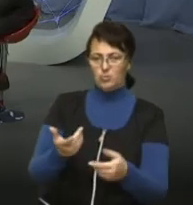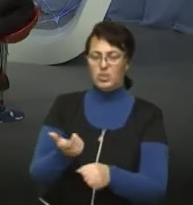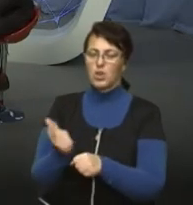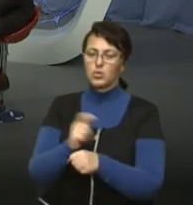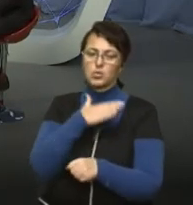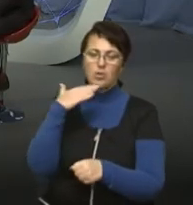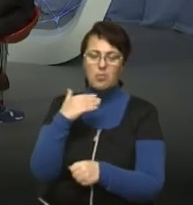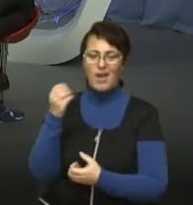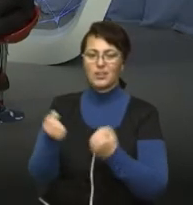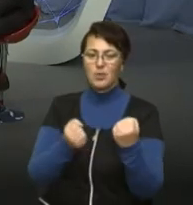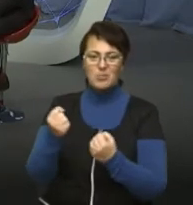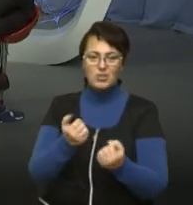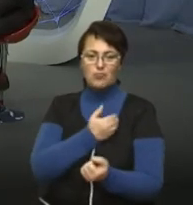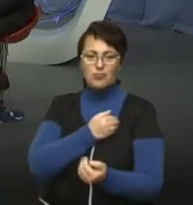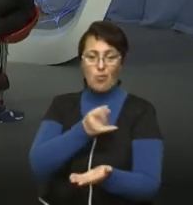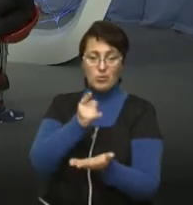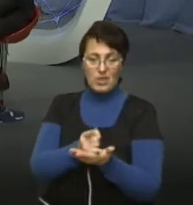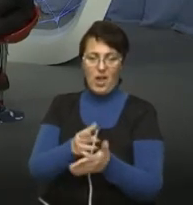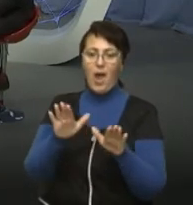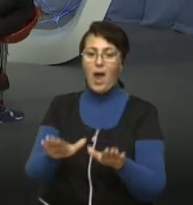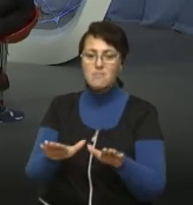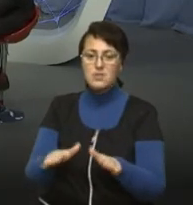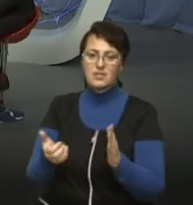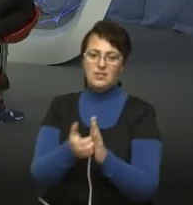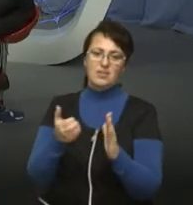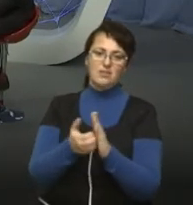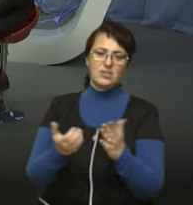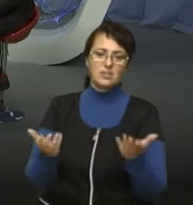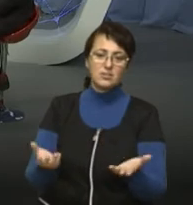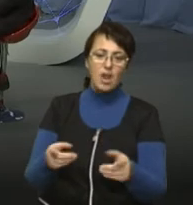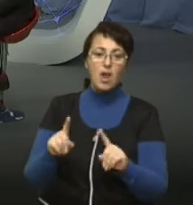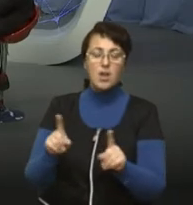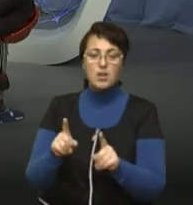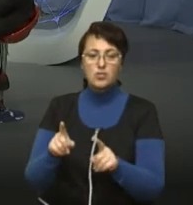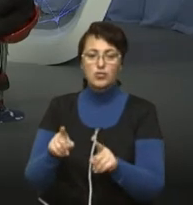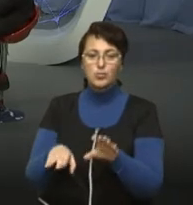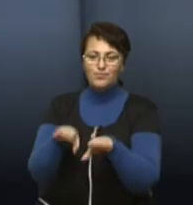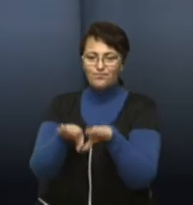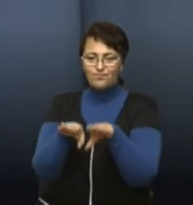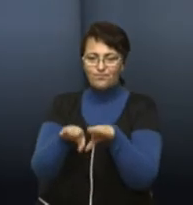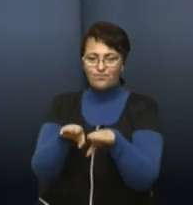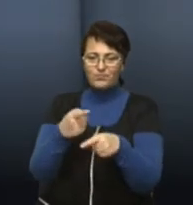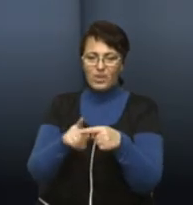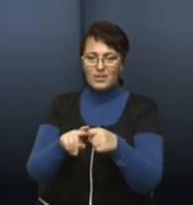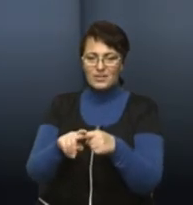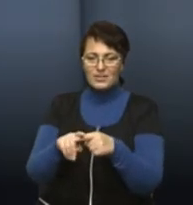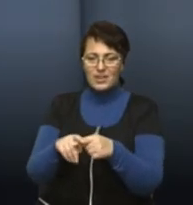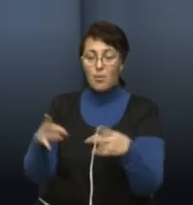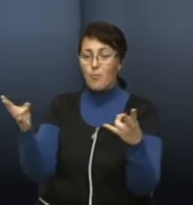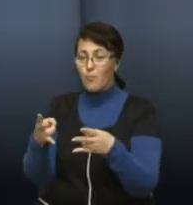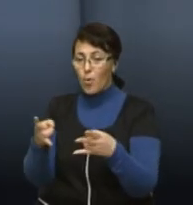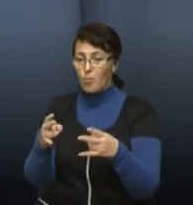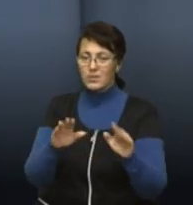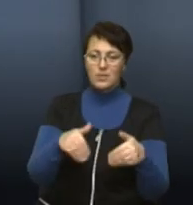автомобілів, які хочуть запаркуватись, але місця для цього не вистачає. І для того, щоб вигулювати цей попит і пропозицію, якраз і